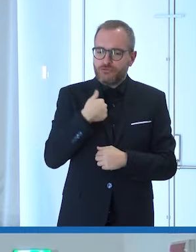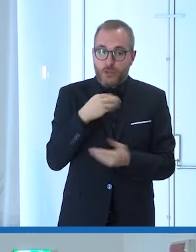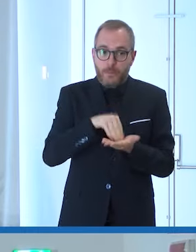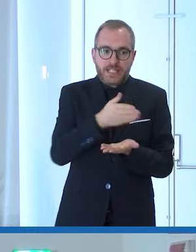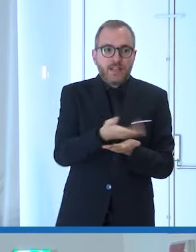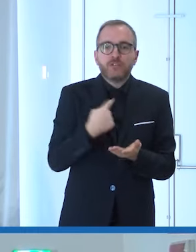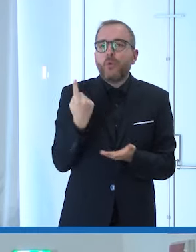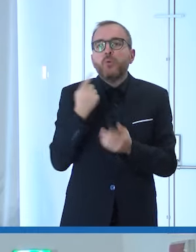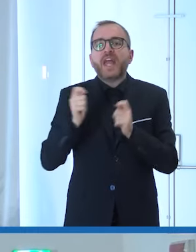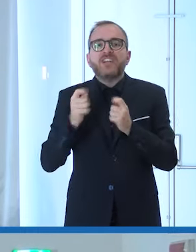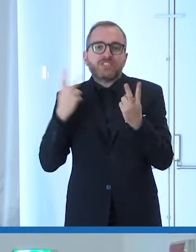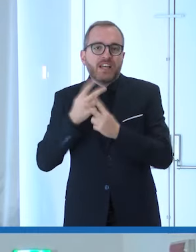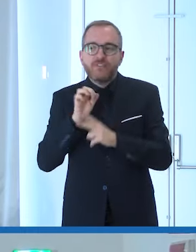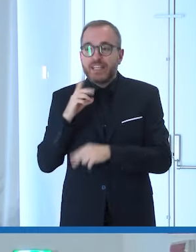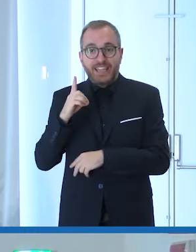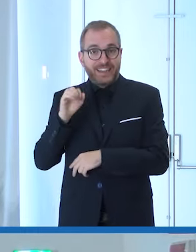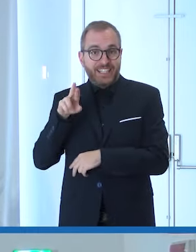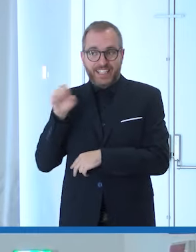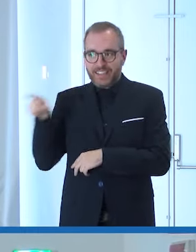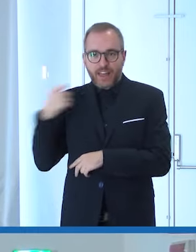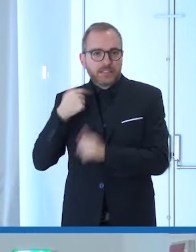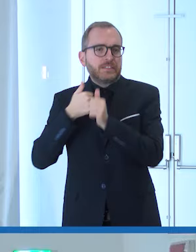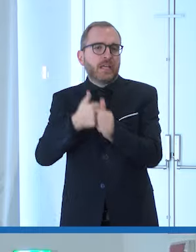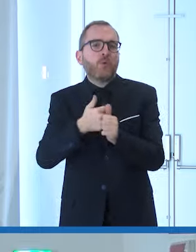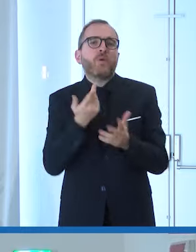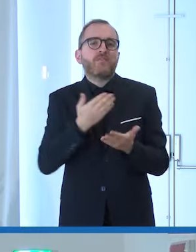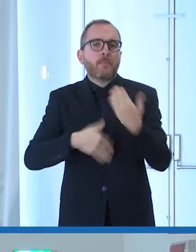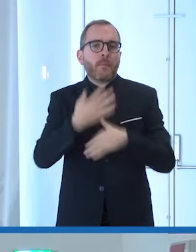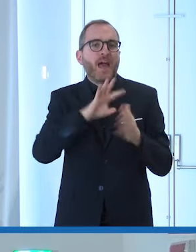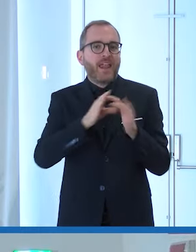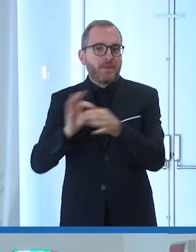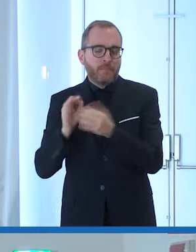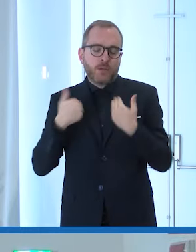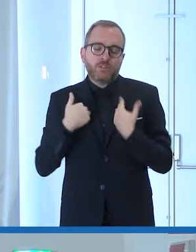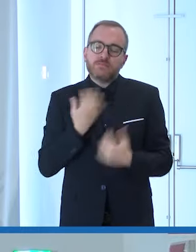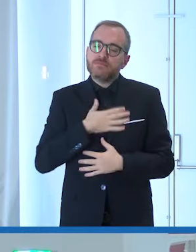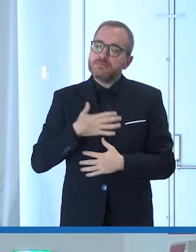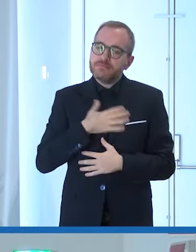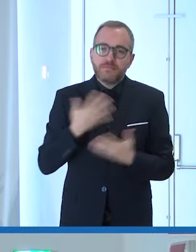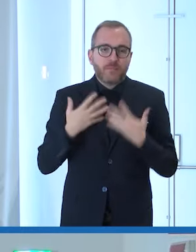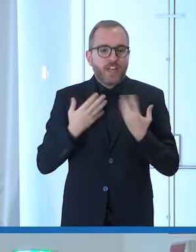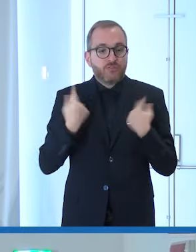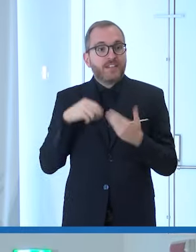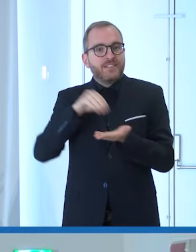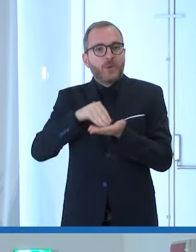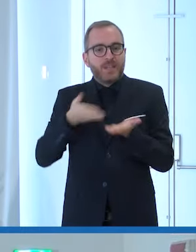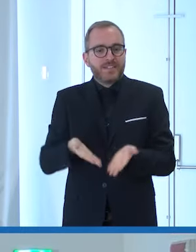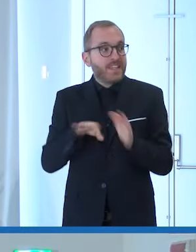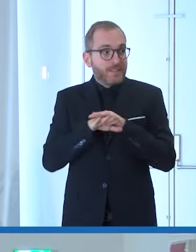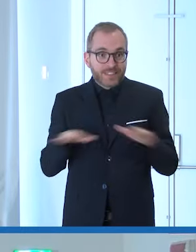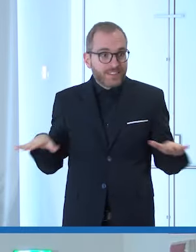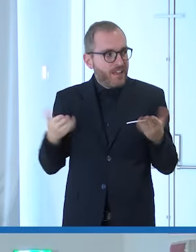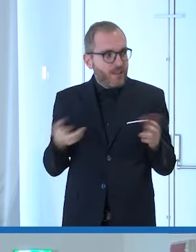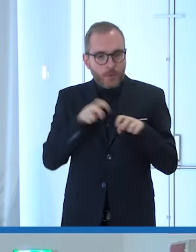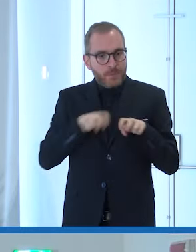che c'era a Parigi era a dire quindi mi fa, Parigi è la Paralimpiade quindi mi fa ancora più piacere essere qua e essere a questo tavolo con